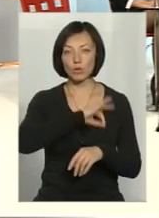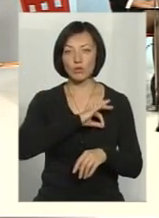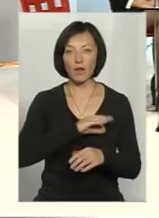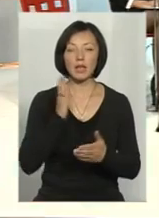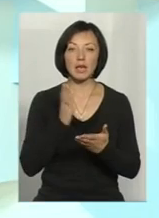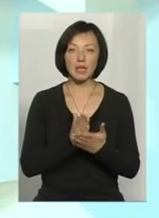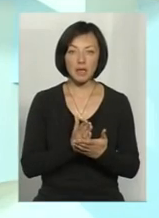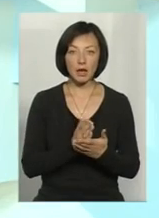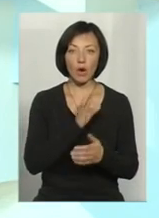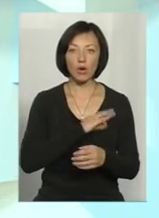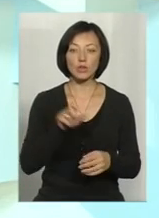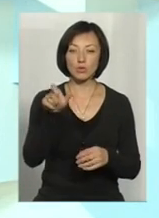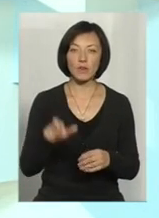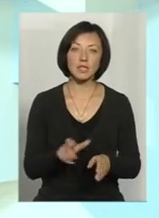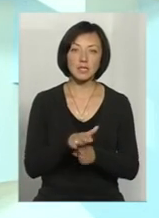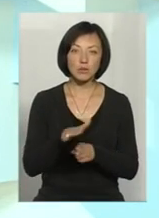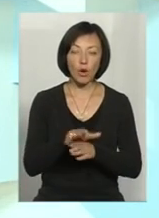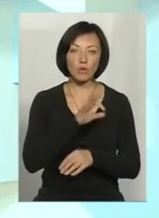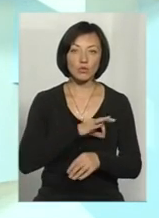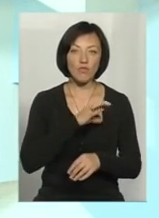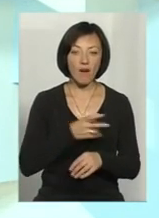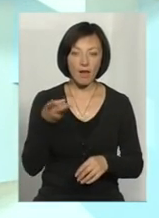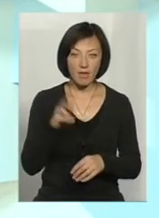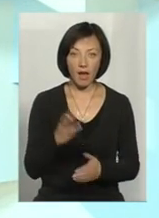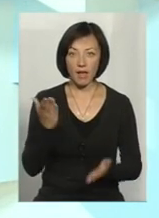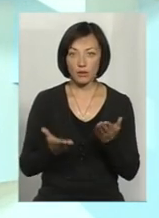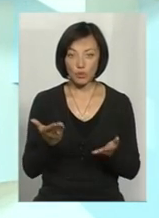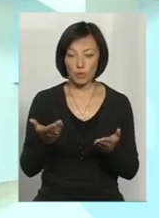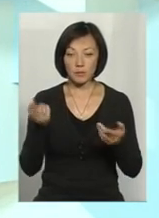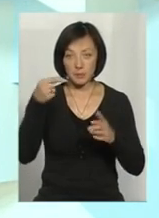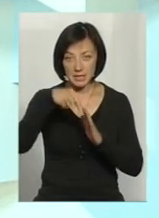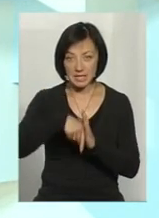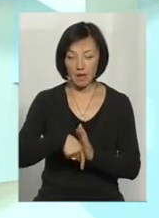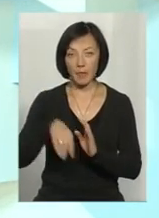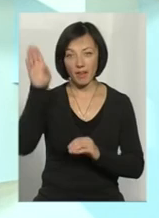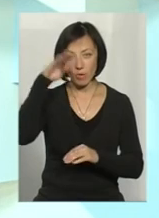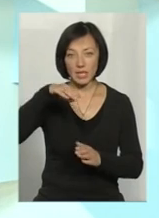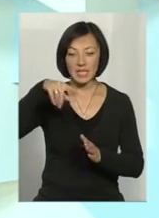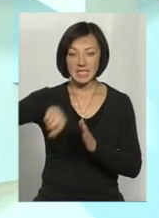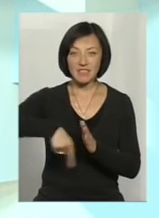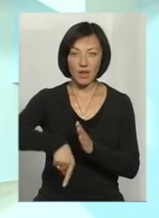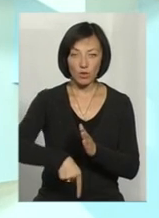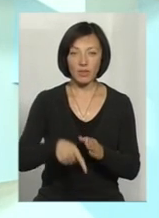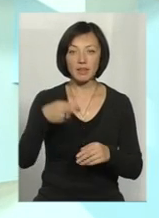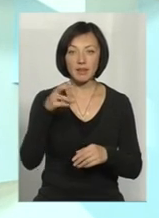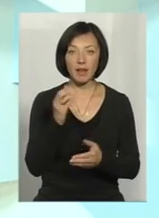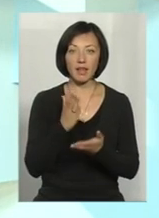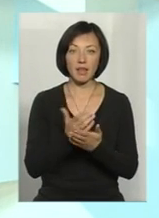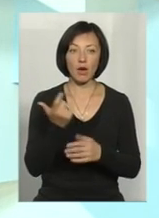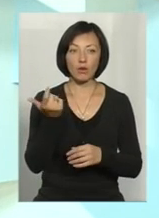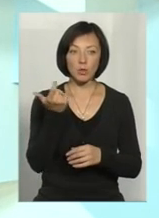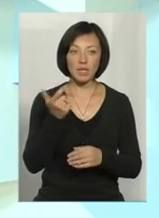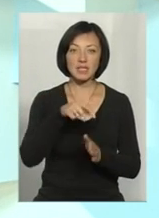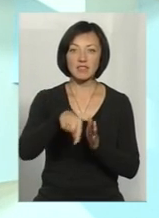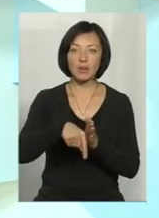є користувач, який здійснює користування. Якщо ми торкнемося саме підземний ход, саме свердловин, то там, є господаря, свердловина